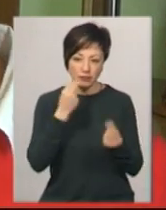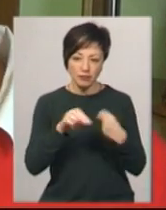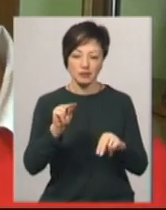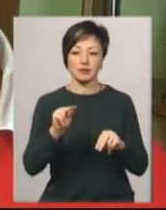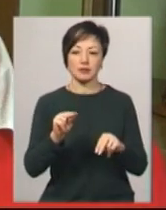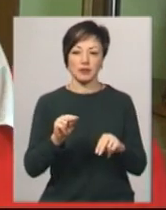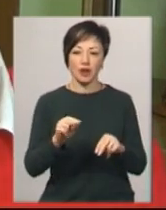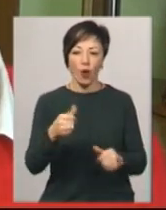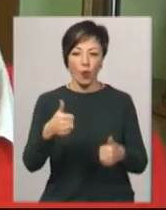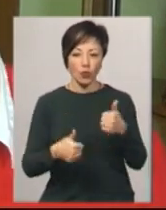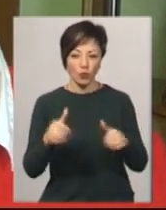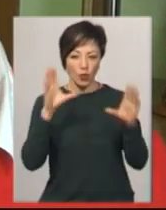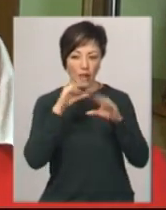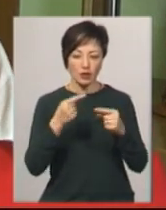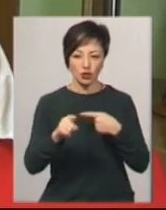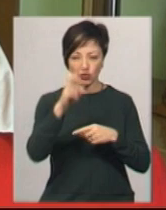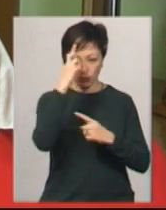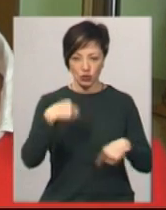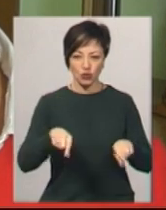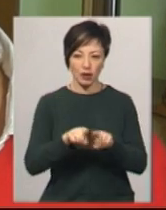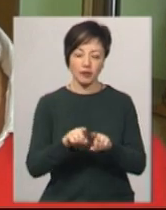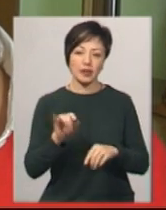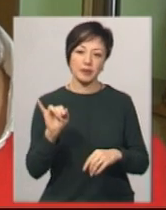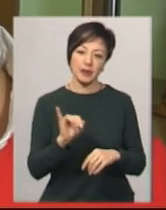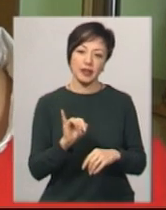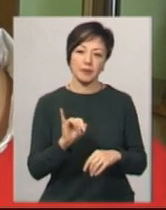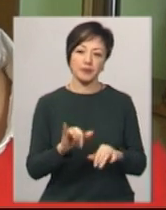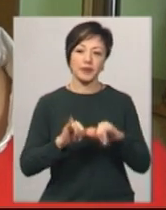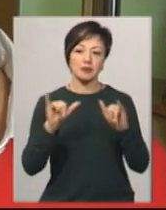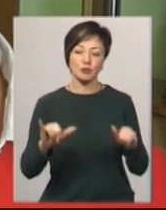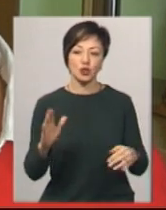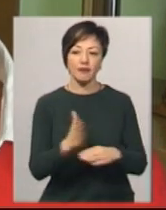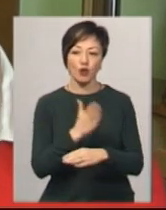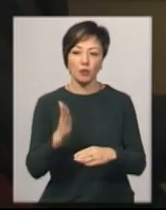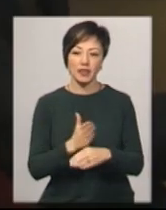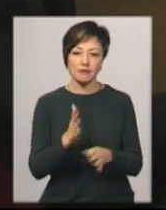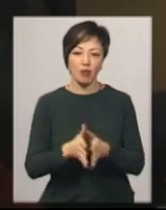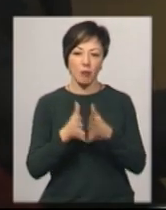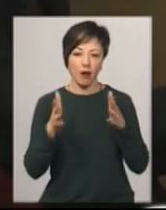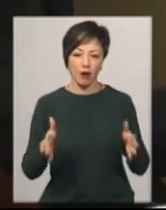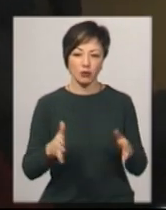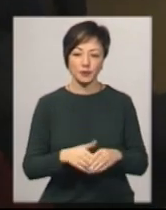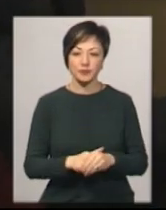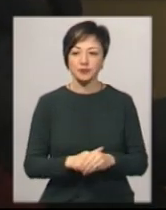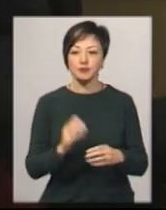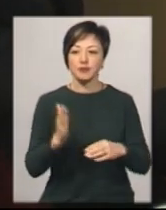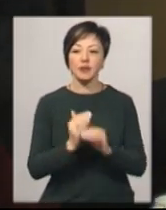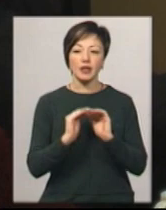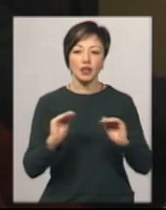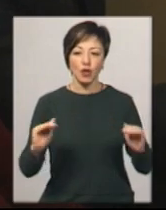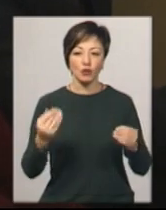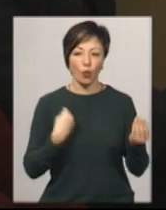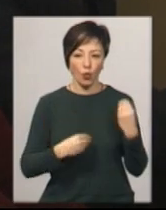з іншими державами, які їм допомагають, і збільшити виробництво набагато. Виробник дитячого одягу